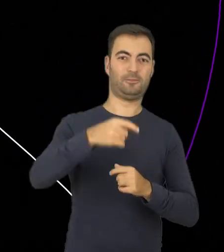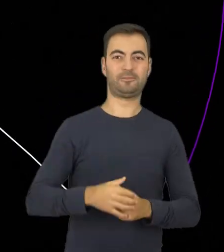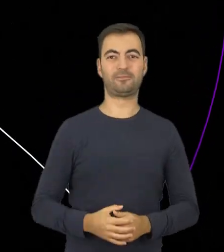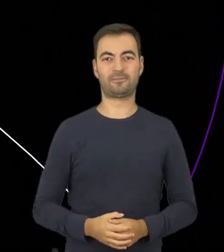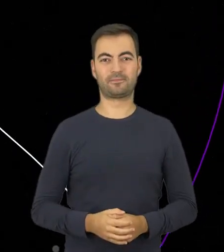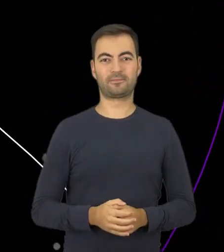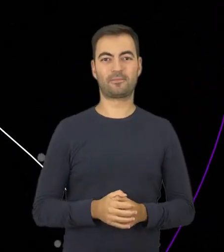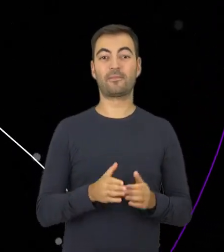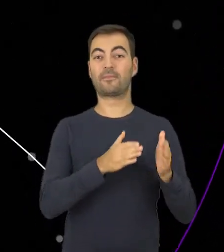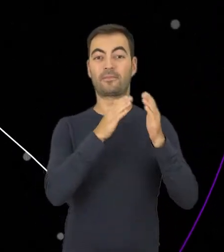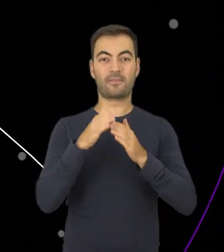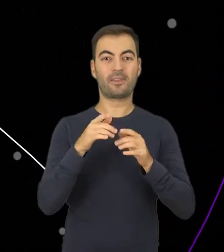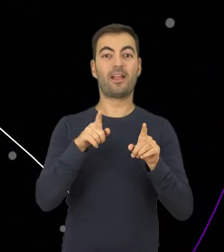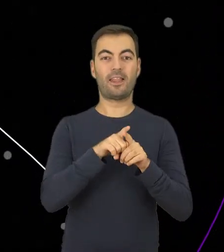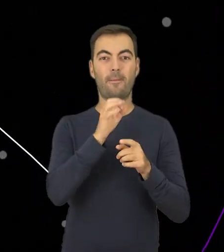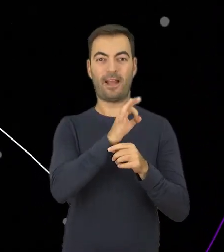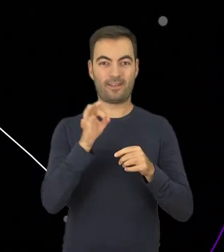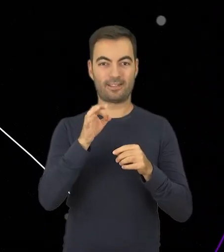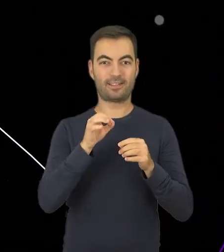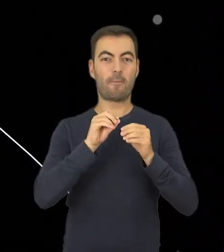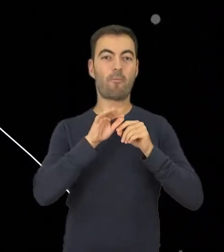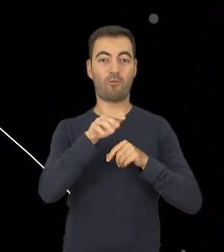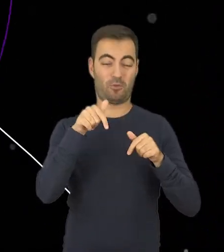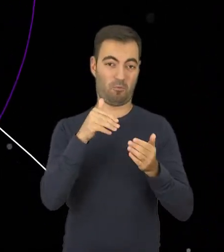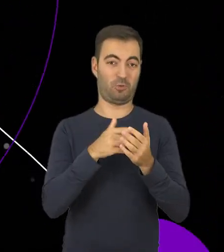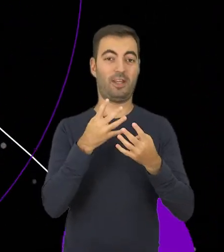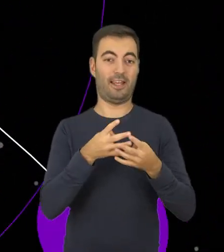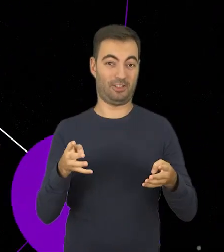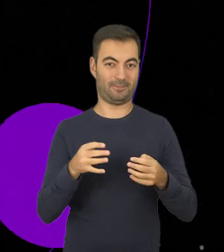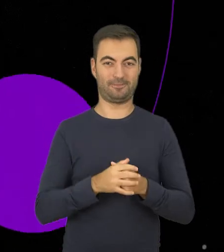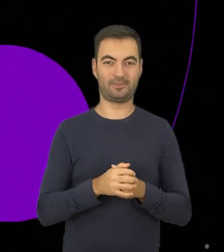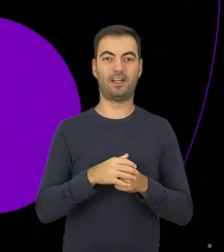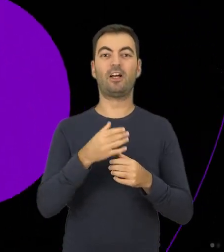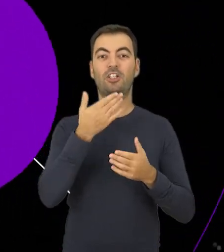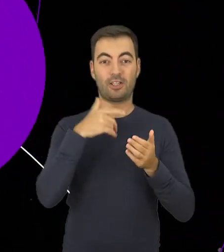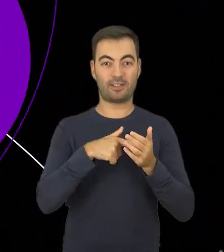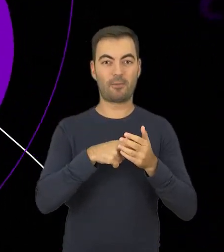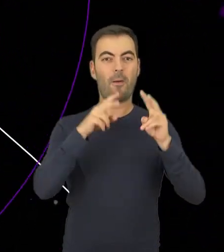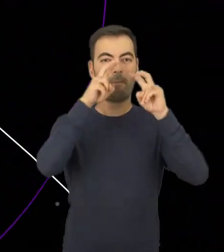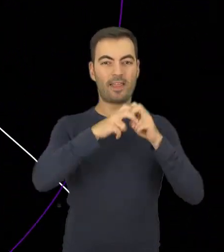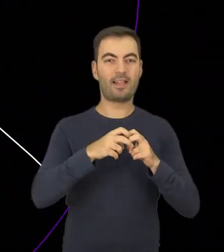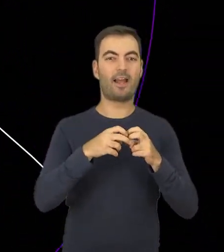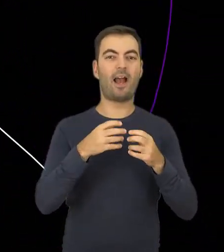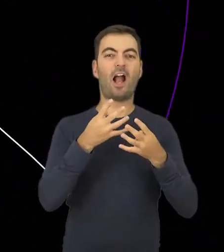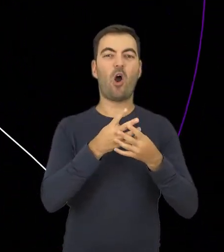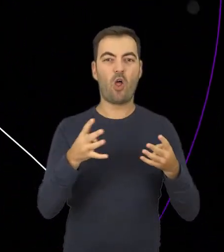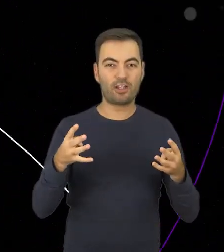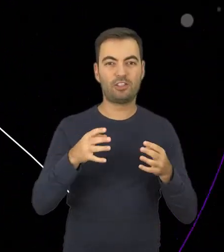Izotopy promieniotwórcze przydają się też na Ziemi. Usprawniają badania geologiczne i analizy historyczne.